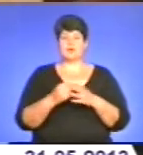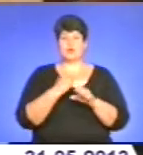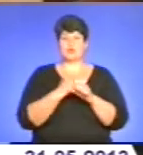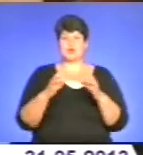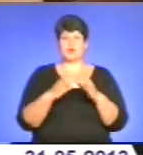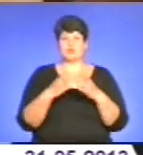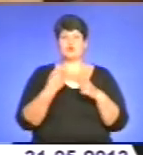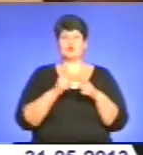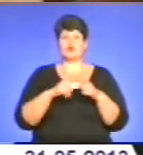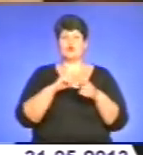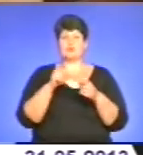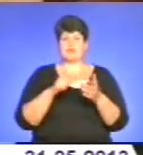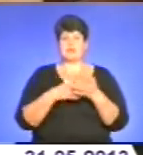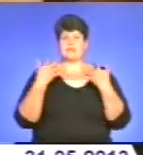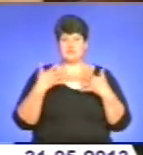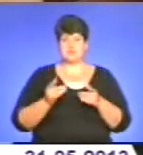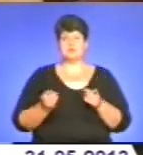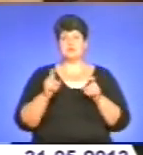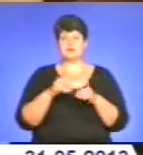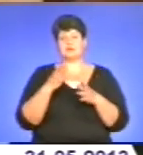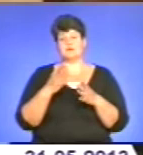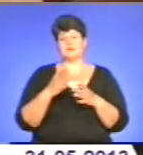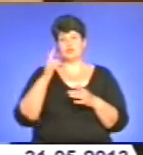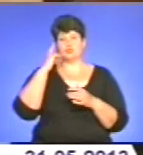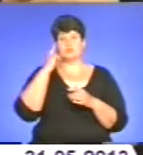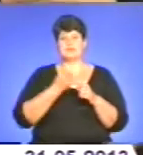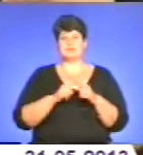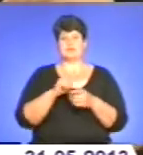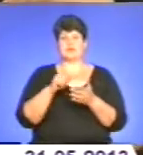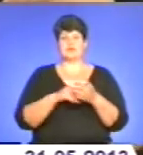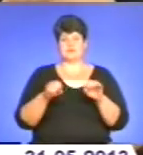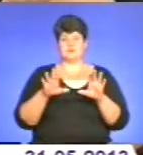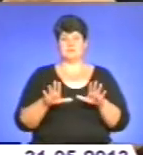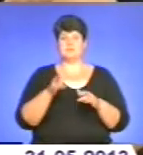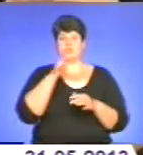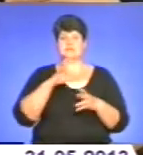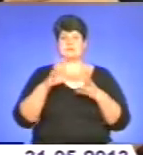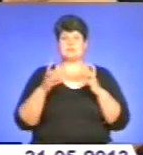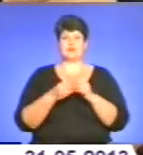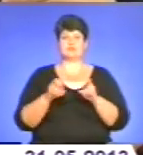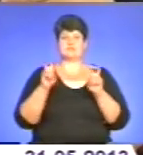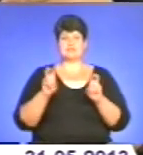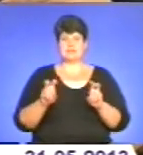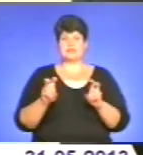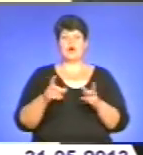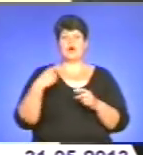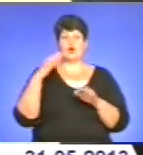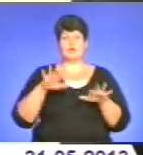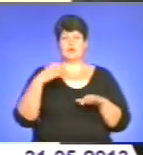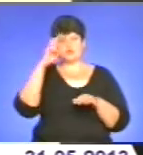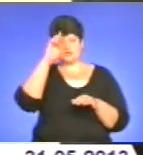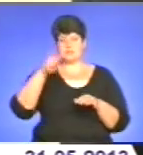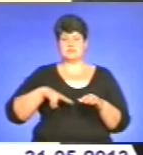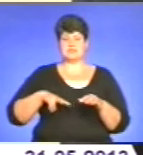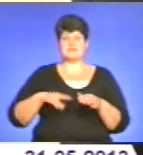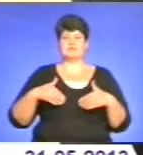питання вже приступила, і ми вже її поступово і це питання вирішуємо. Під час спільного засідання двох гілок влади голова обласної державної адміністрації